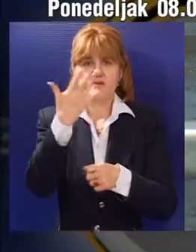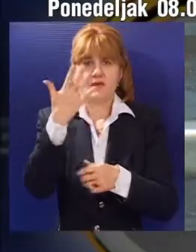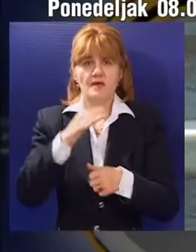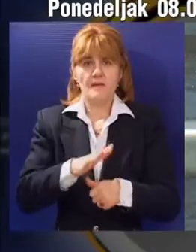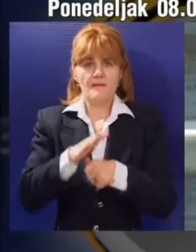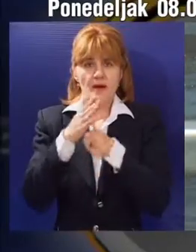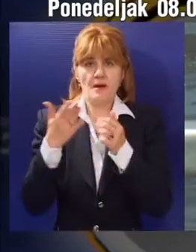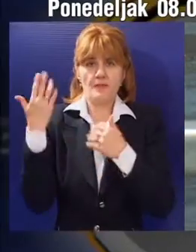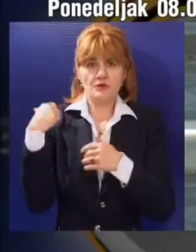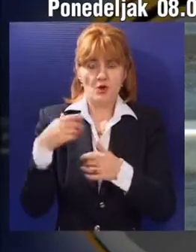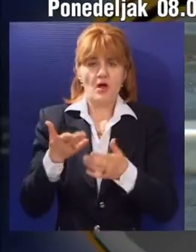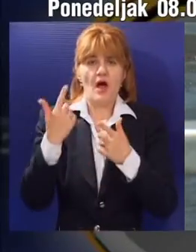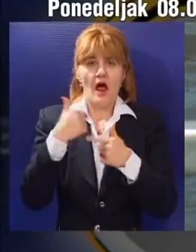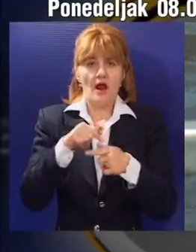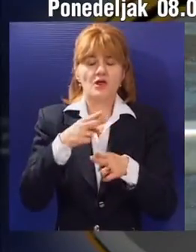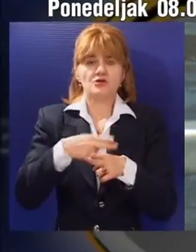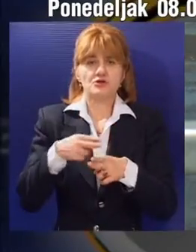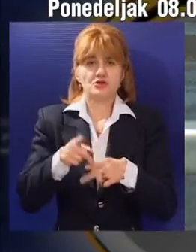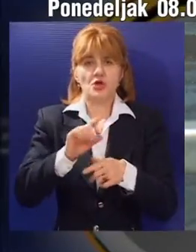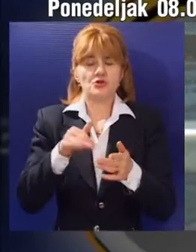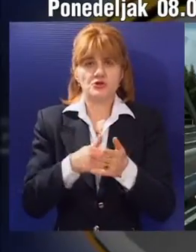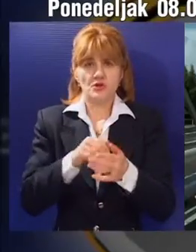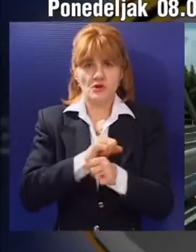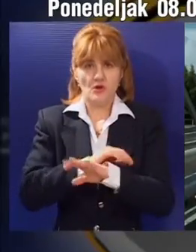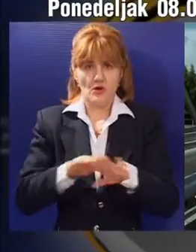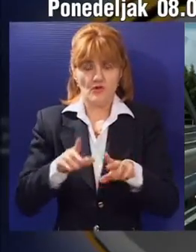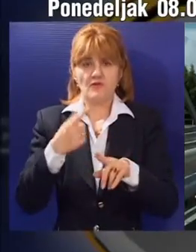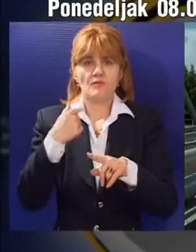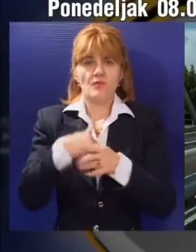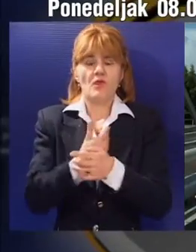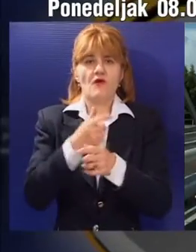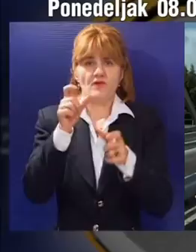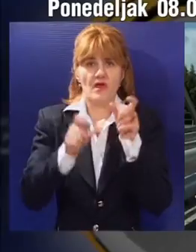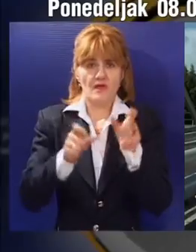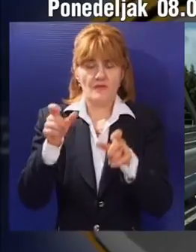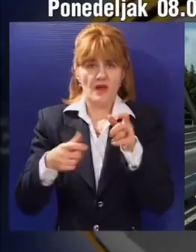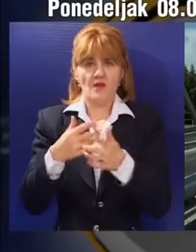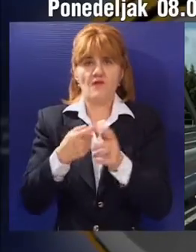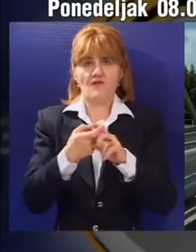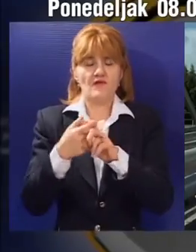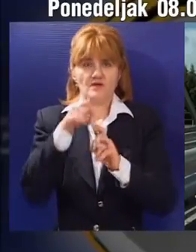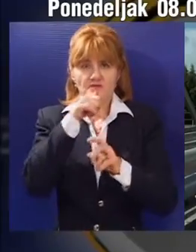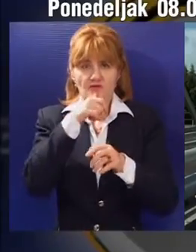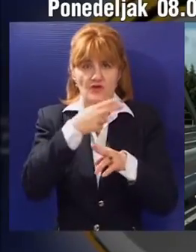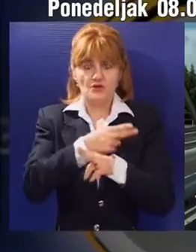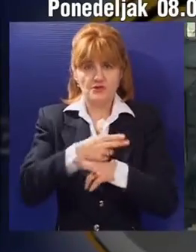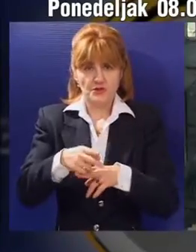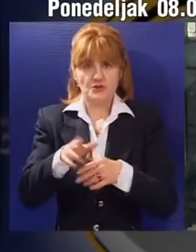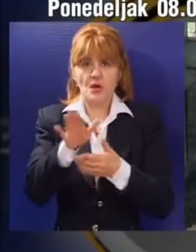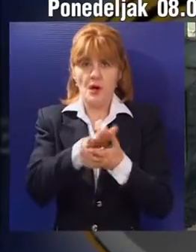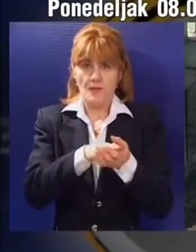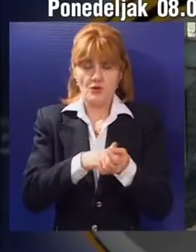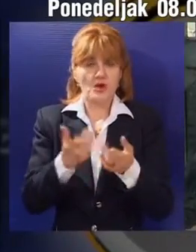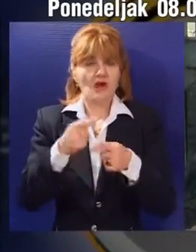maja prošle godine, ali linija mulja još uvek nije. Novi uređaj za otpadne vode je još jedna investicija u gradu koja je